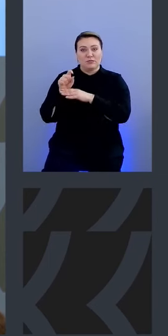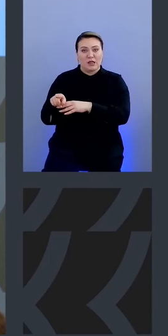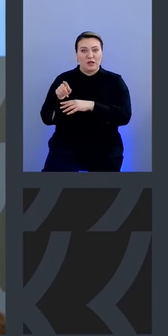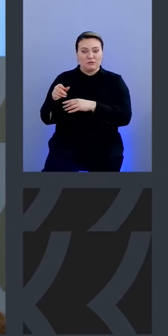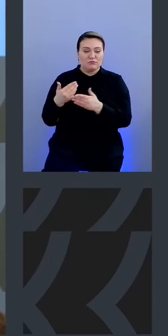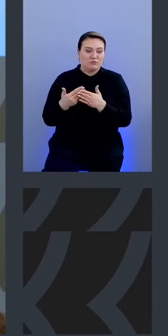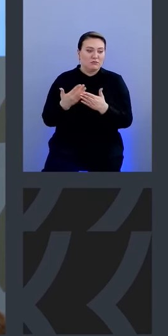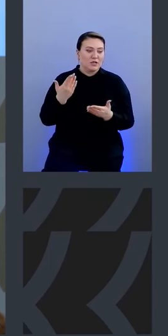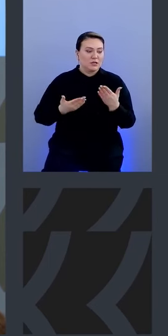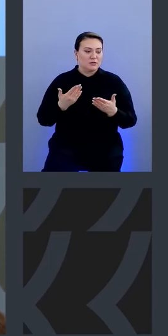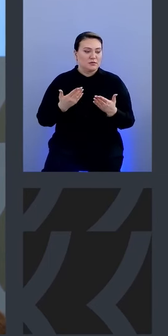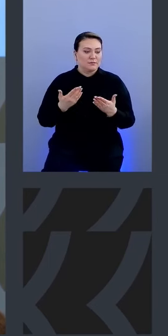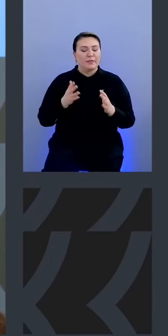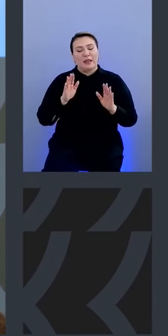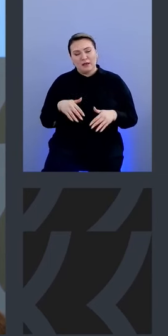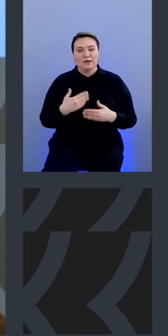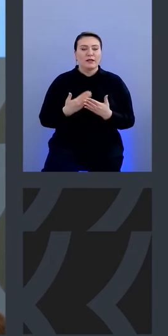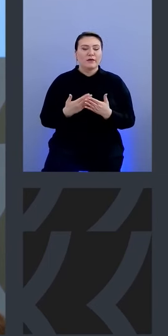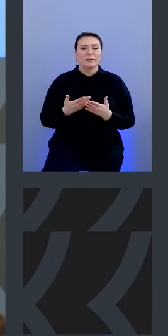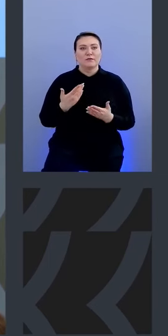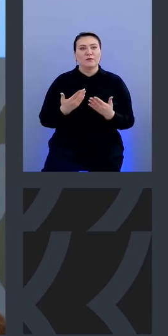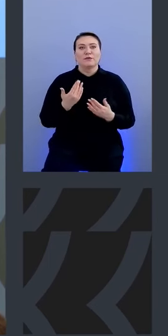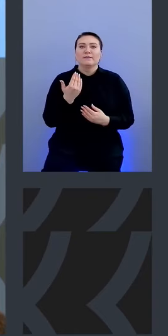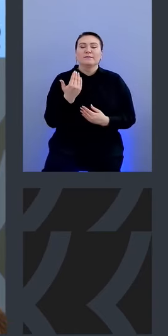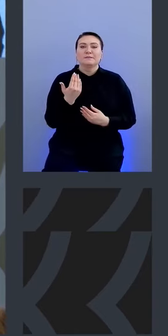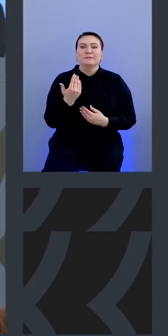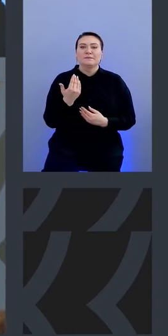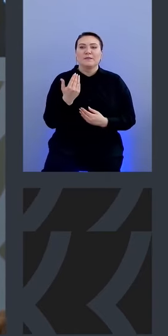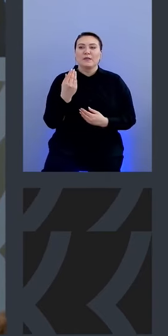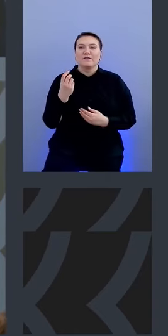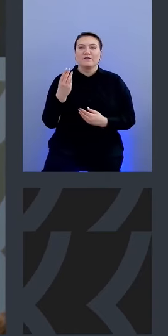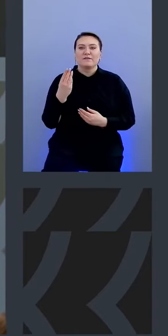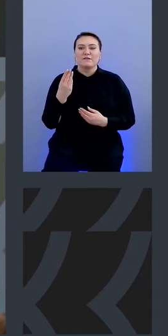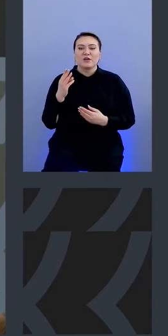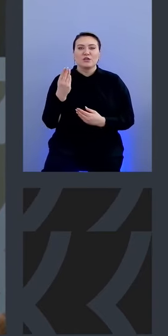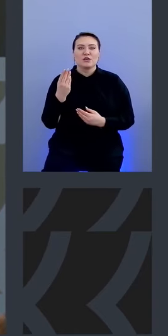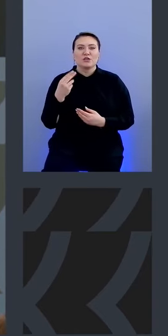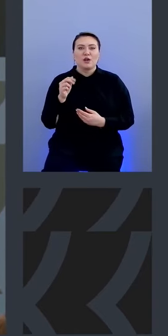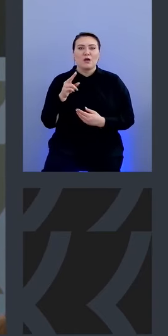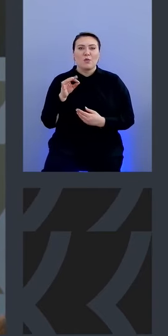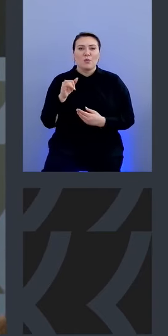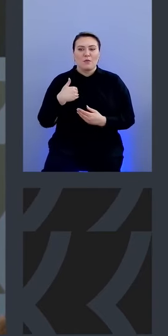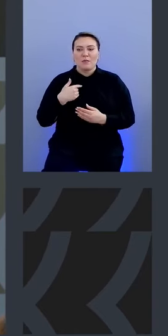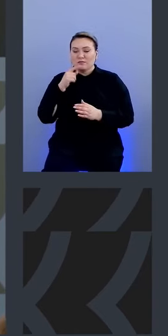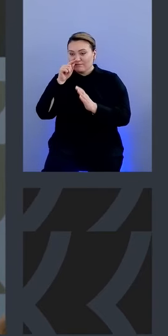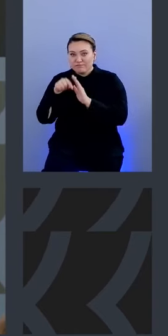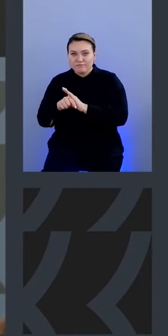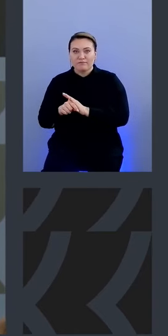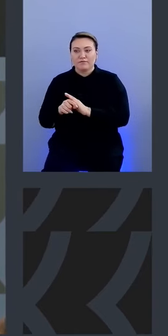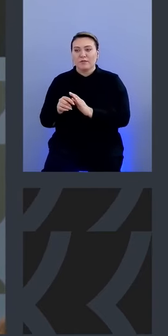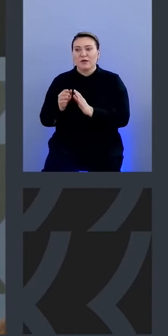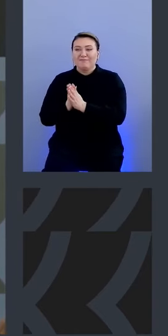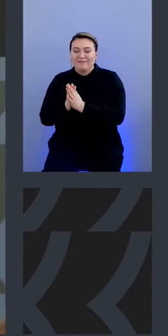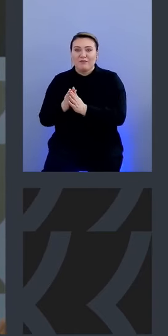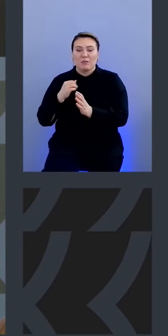вот если ну давайте как вы нибудь там вот если в этом шаду кто-то попросился или хотела посмотреть пришли нам